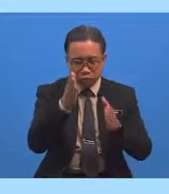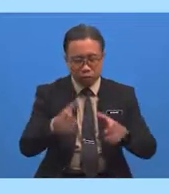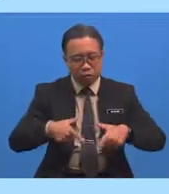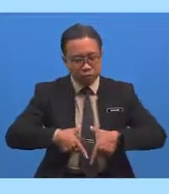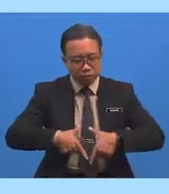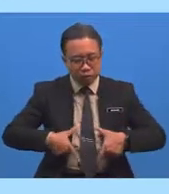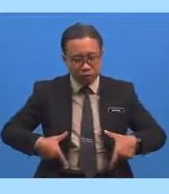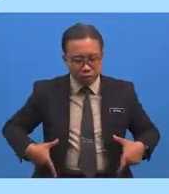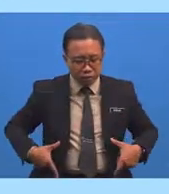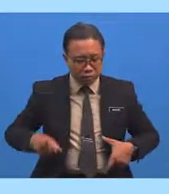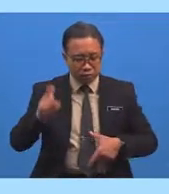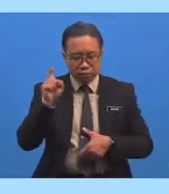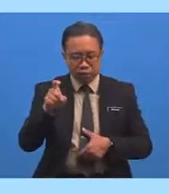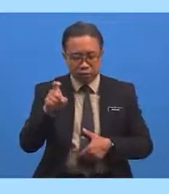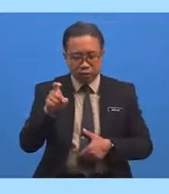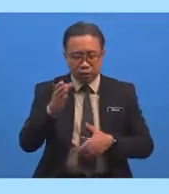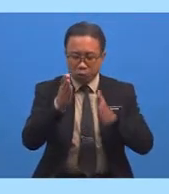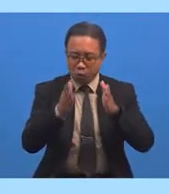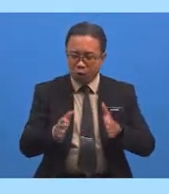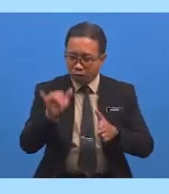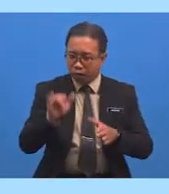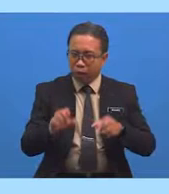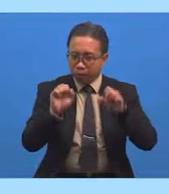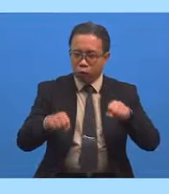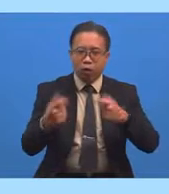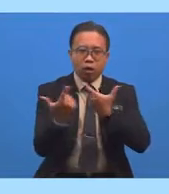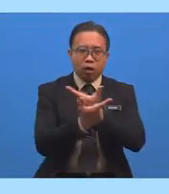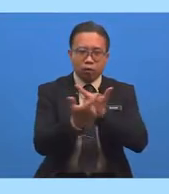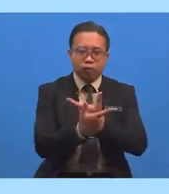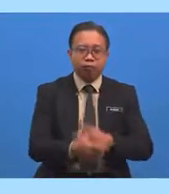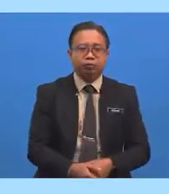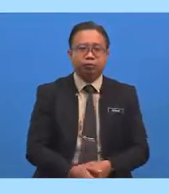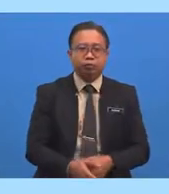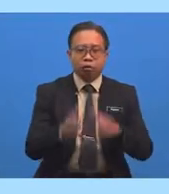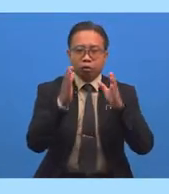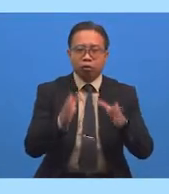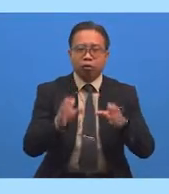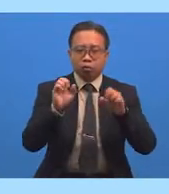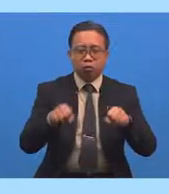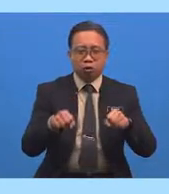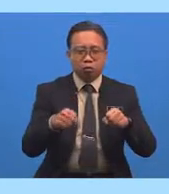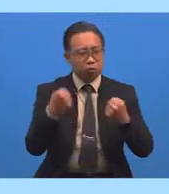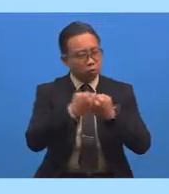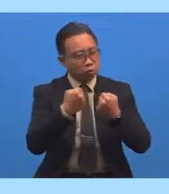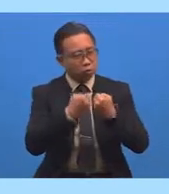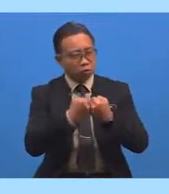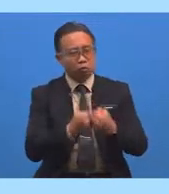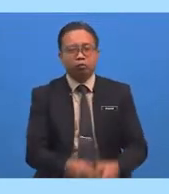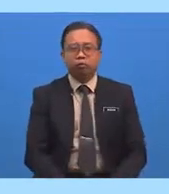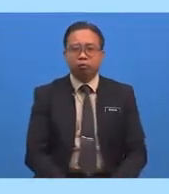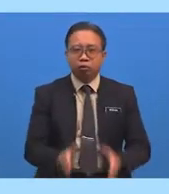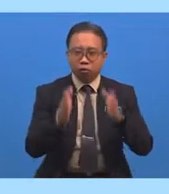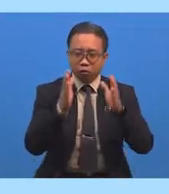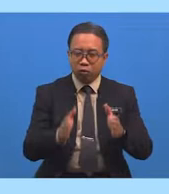Berani Mestilah Orang Yang Boleh Berlawan Orang Yang Boleh Bergusti Orang Yang